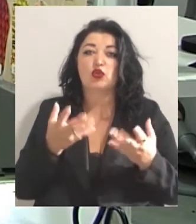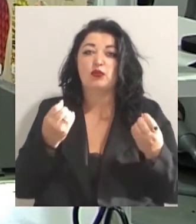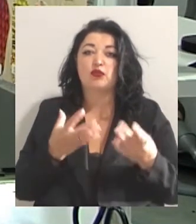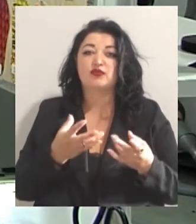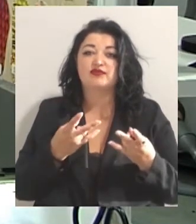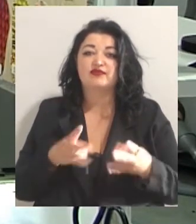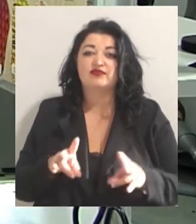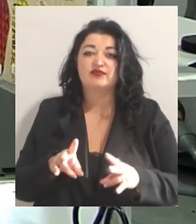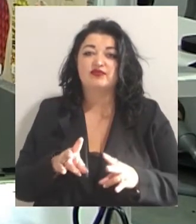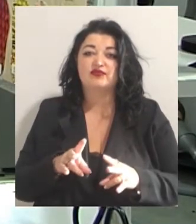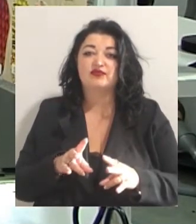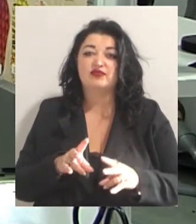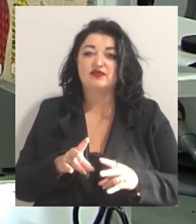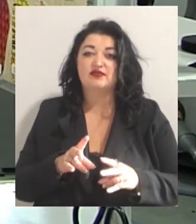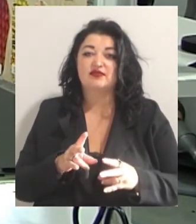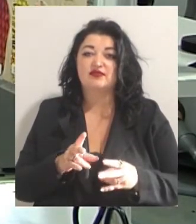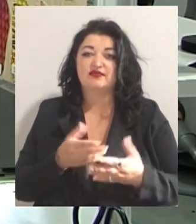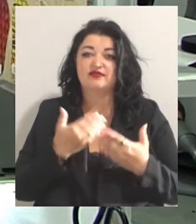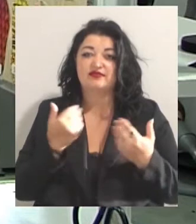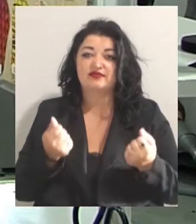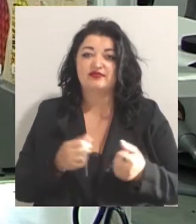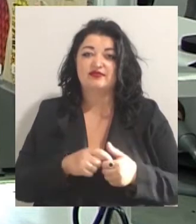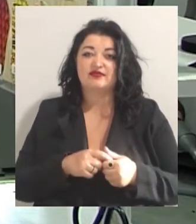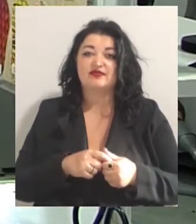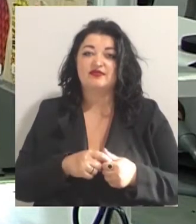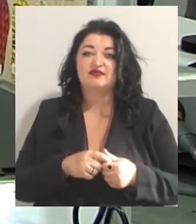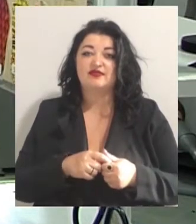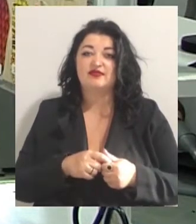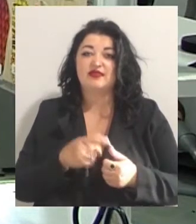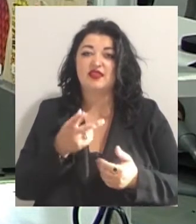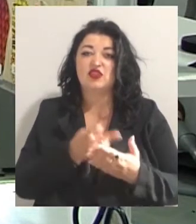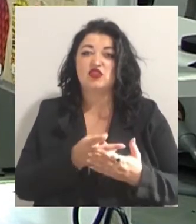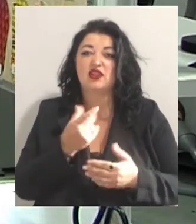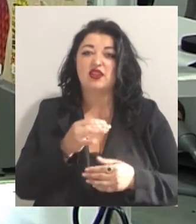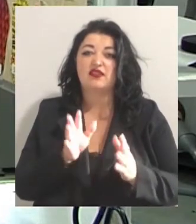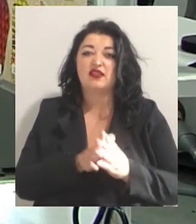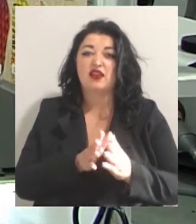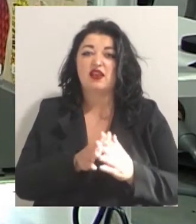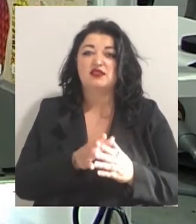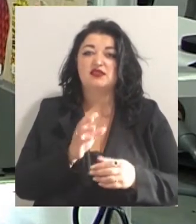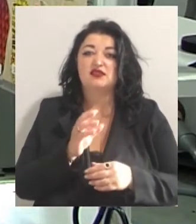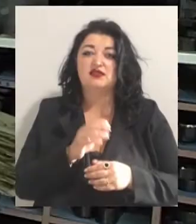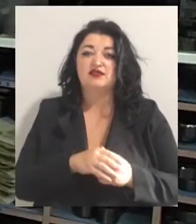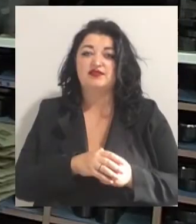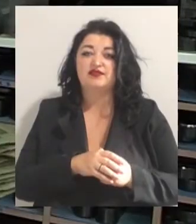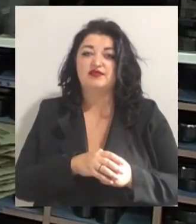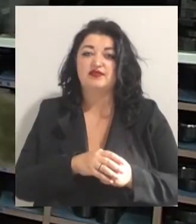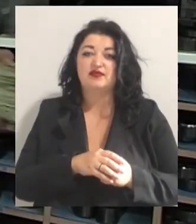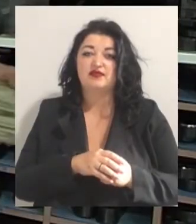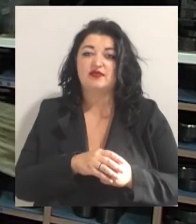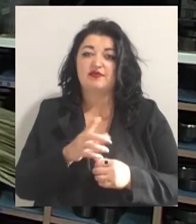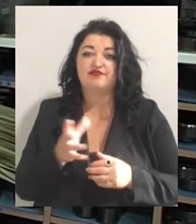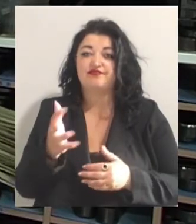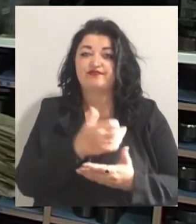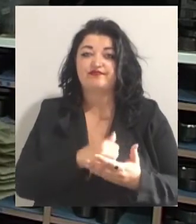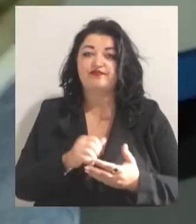вони б лежали десь в океані, а так ми примінили їх для благого діла. У подальших